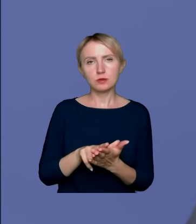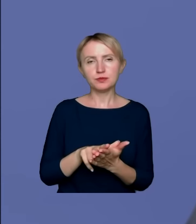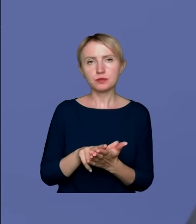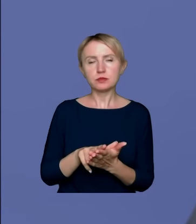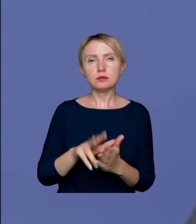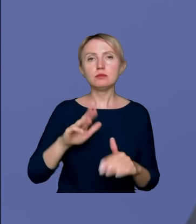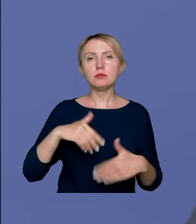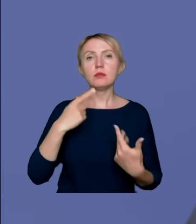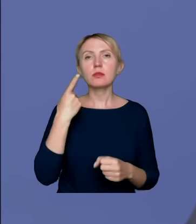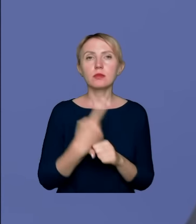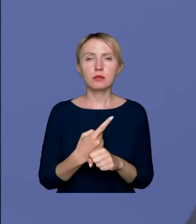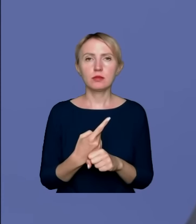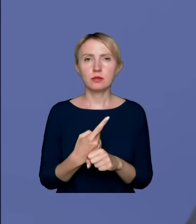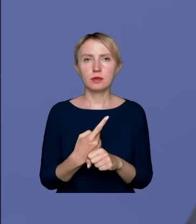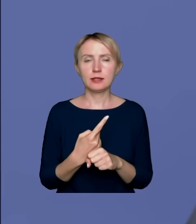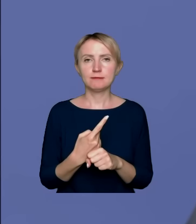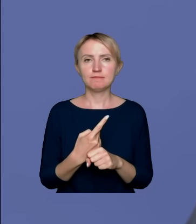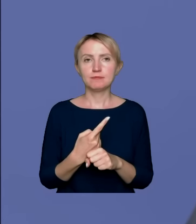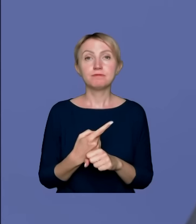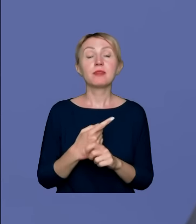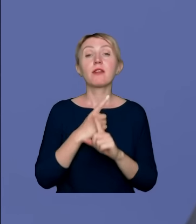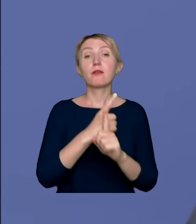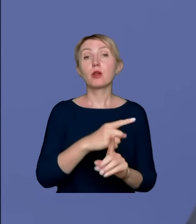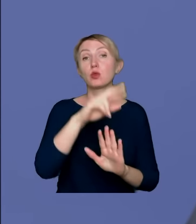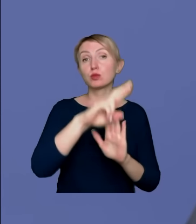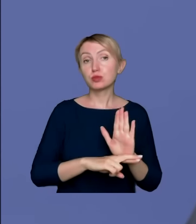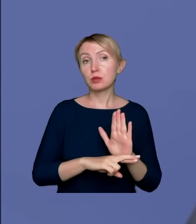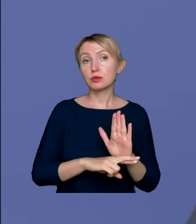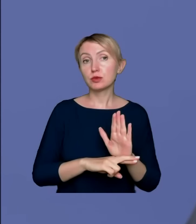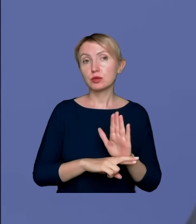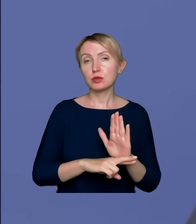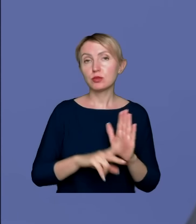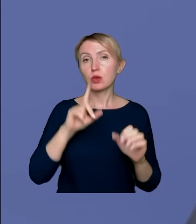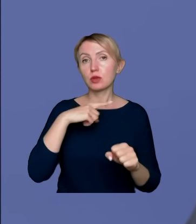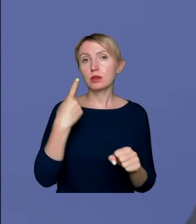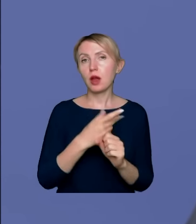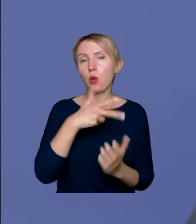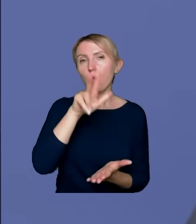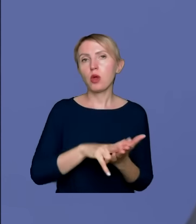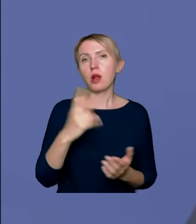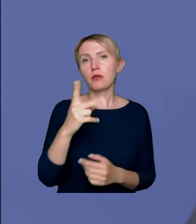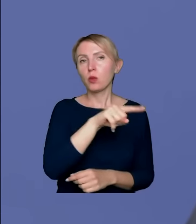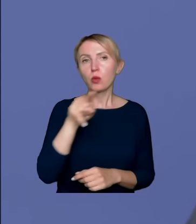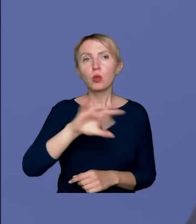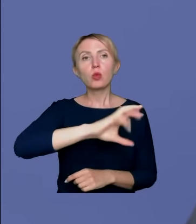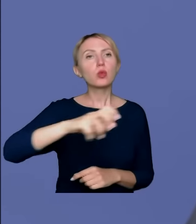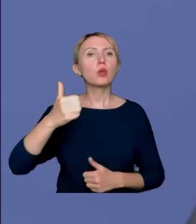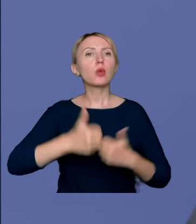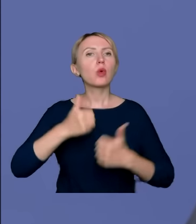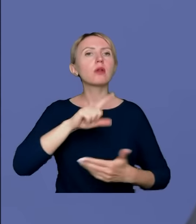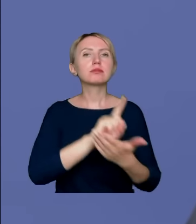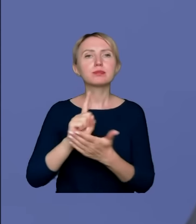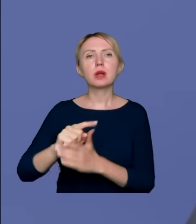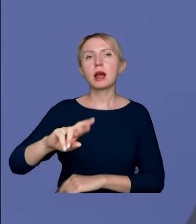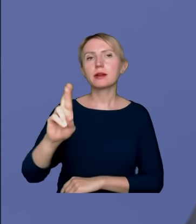decyzję na mocy przepisów, że decyzję koncesyjną dla tych dwóch podmiotów, które ten konkurs wygrały, czyli Republika